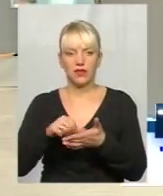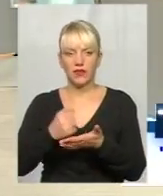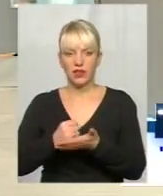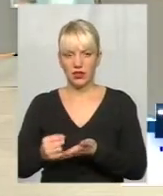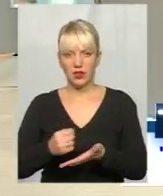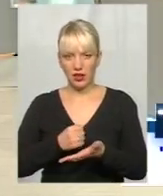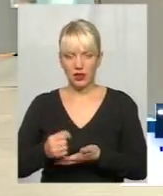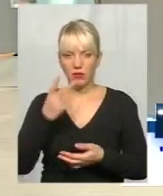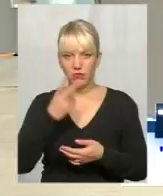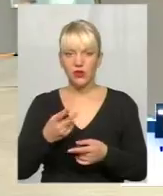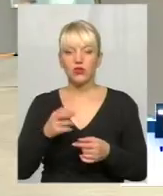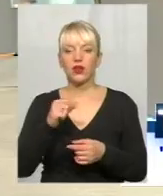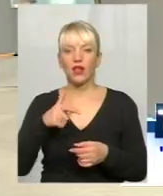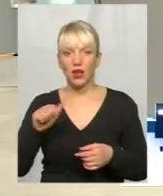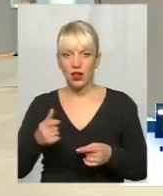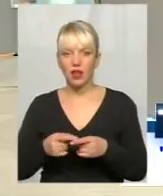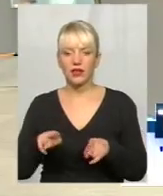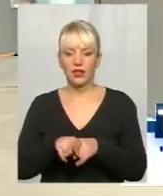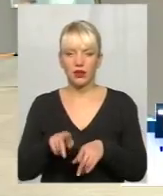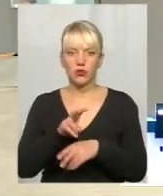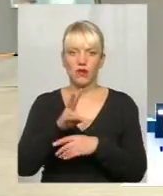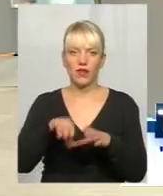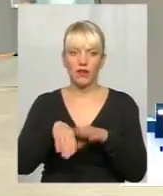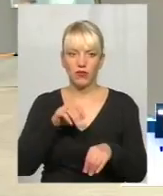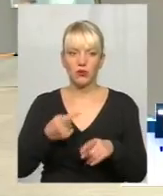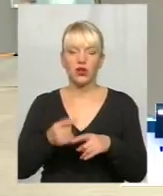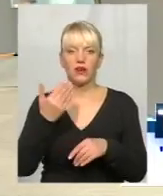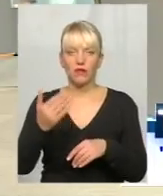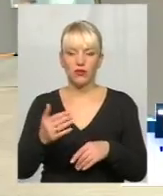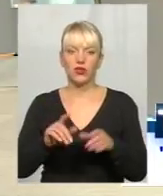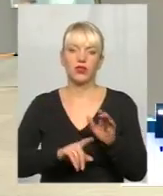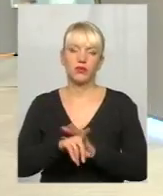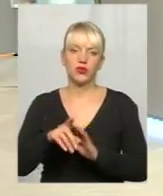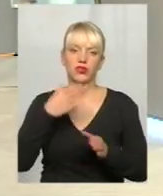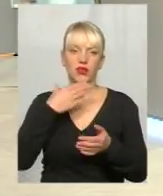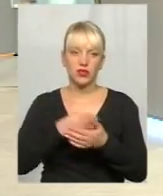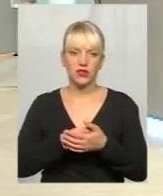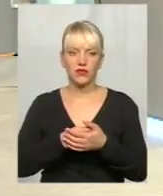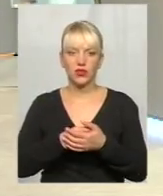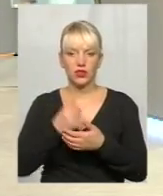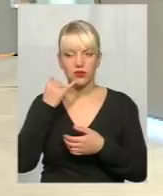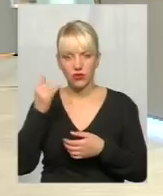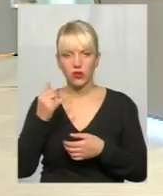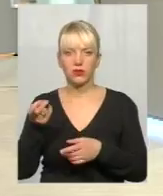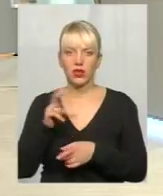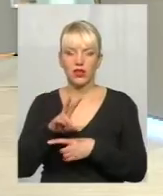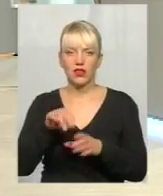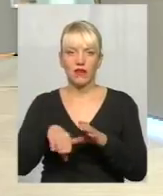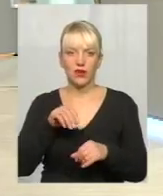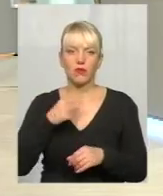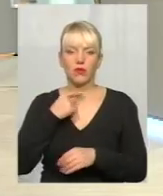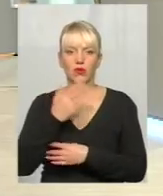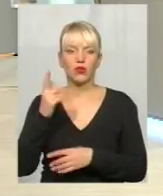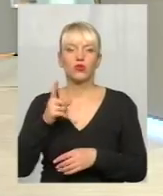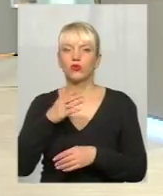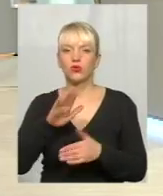бачать, що ага, такий-то такий-то не прийшов на вибори. І починають, от вони зі своєї електоральній базі на дзвонити, що прийдіть на вибори, проголосуйте, і що ви